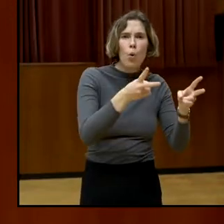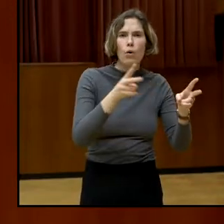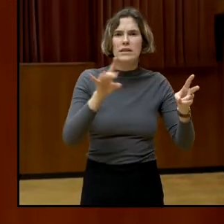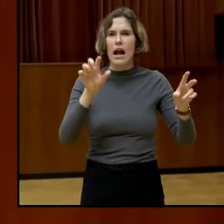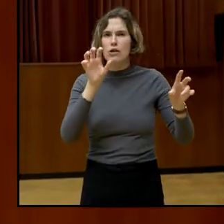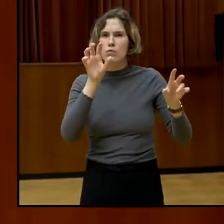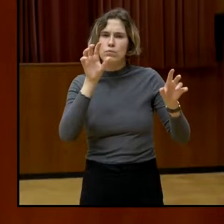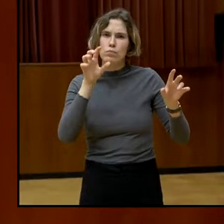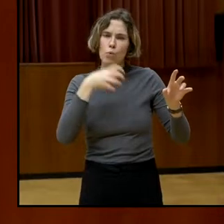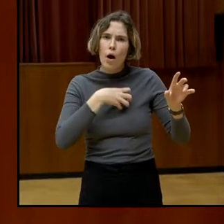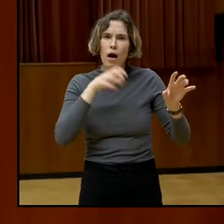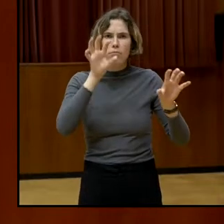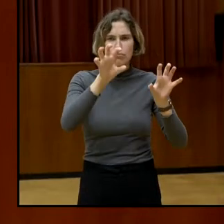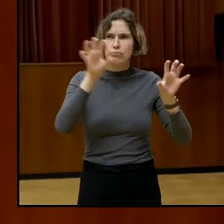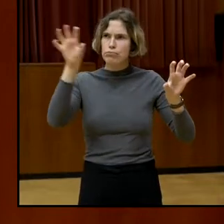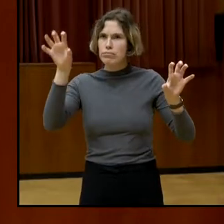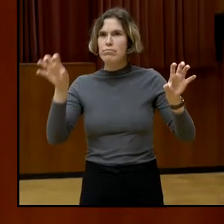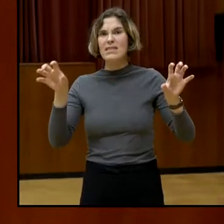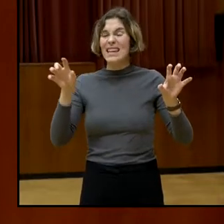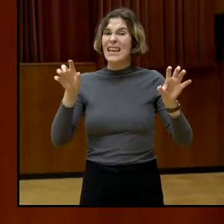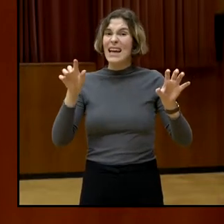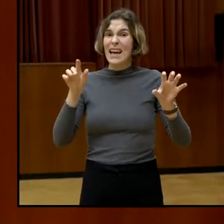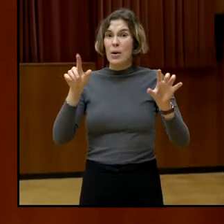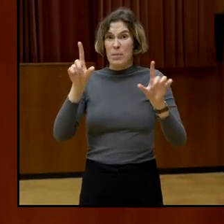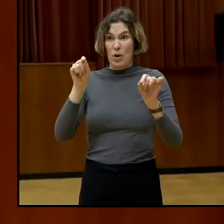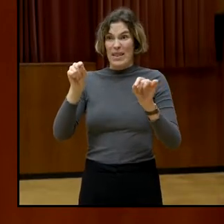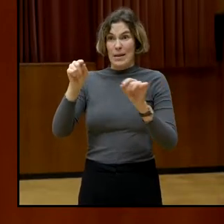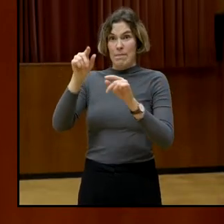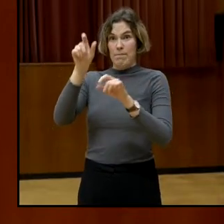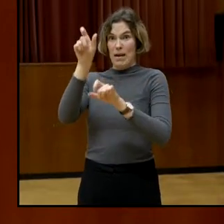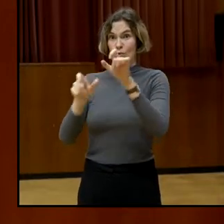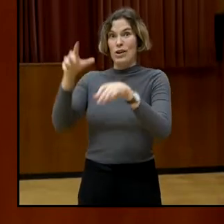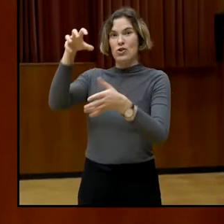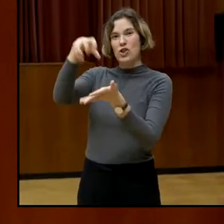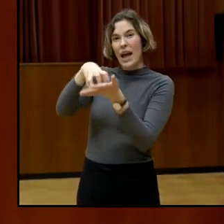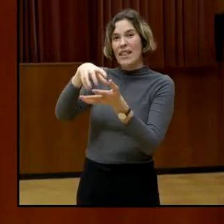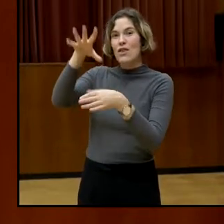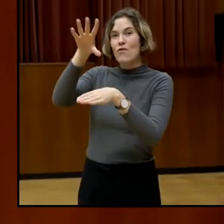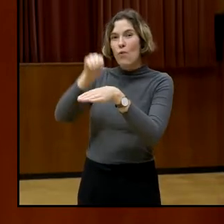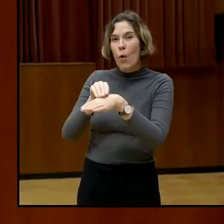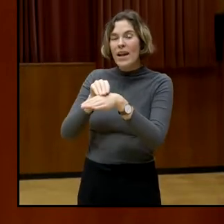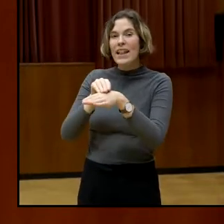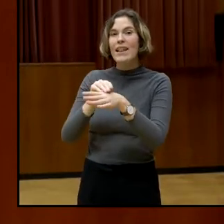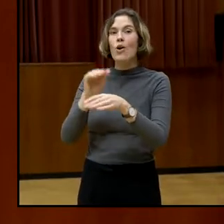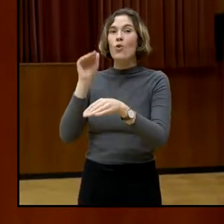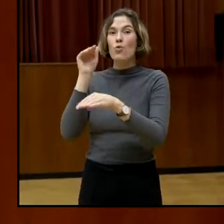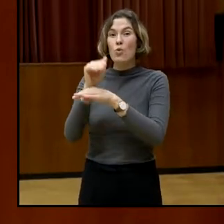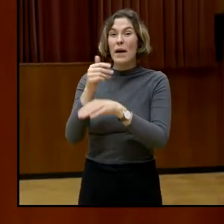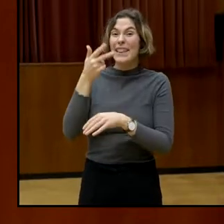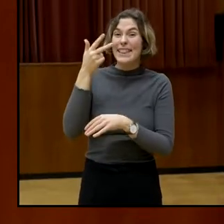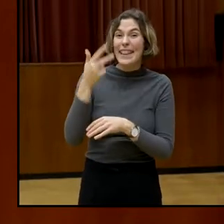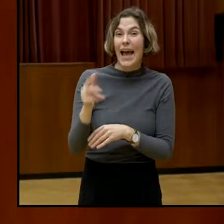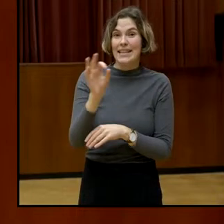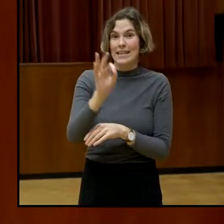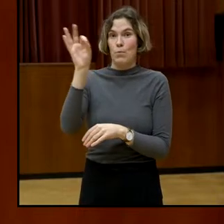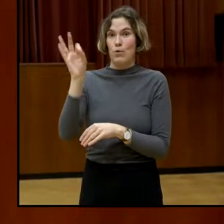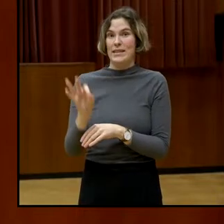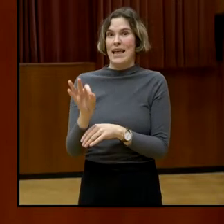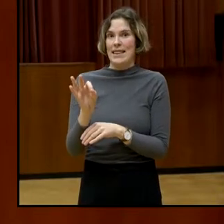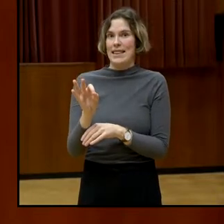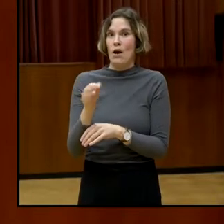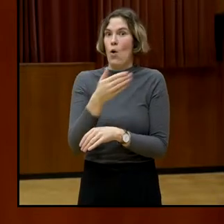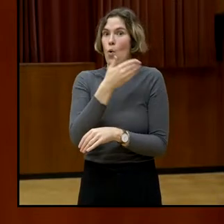Da reden wir von über 30 Prozent der EinwohnerInnen, die keine österreichische